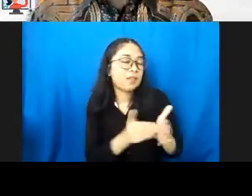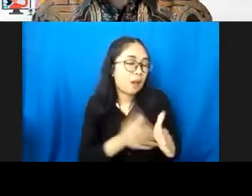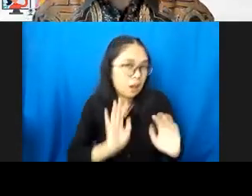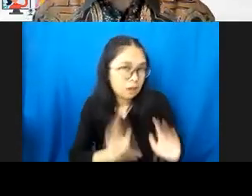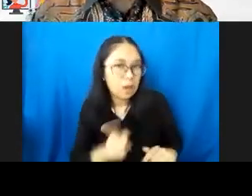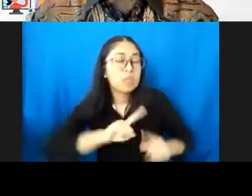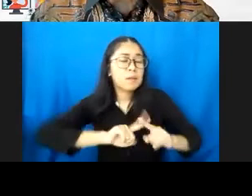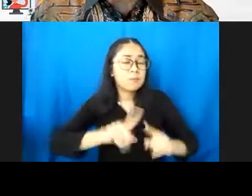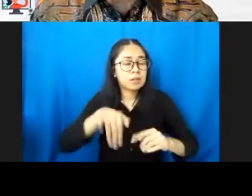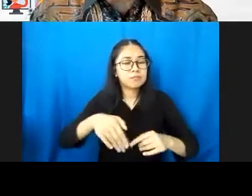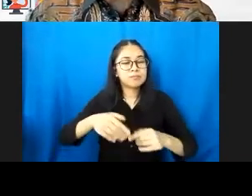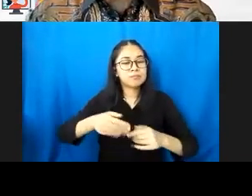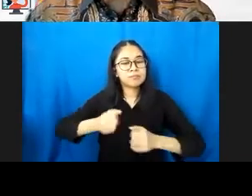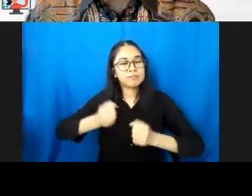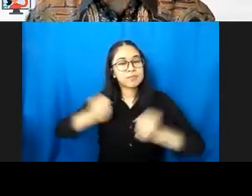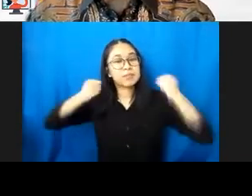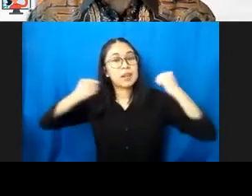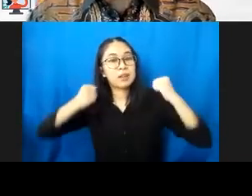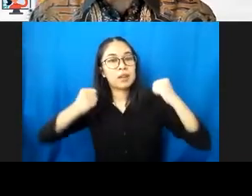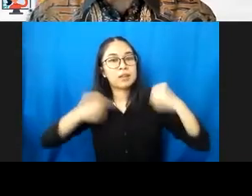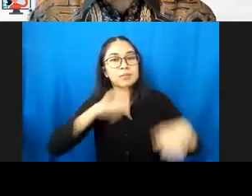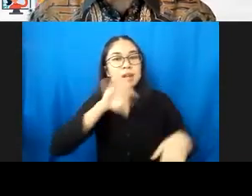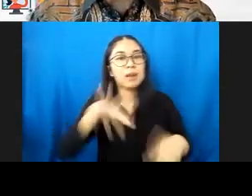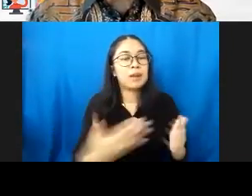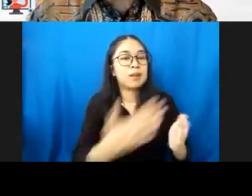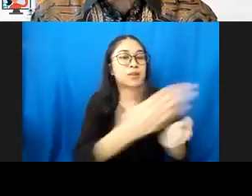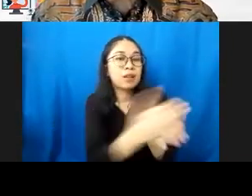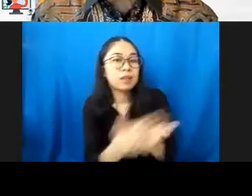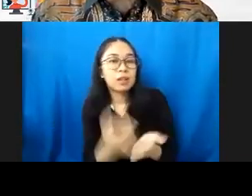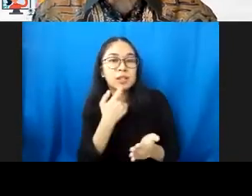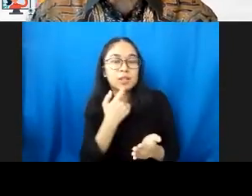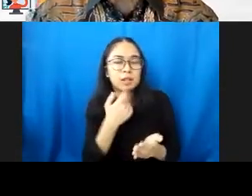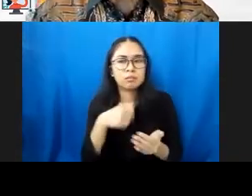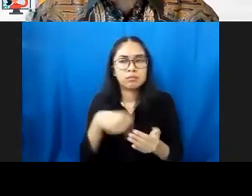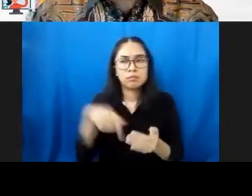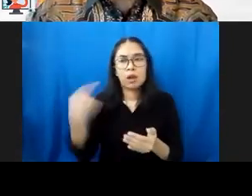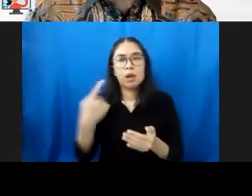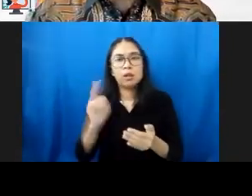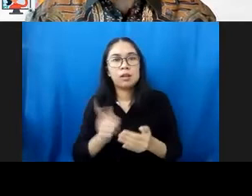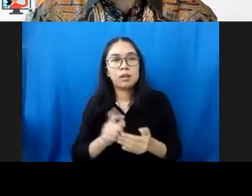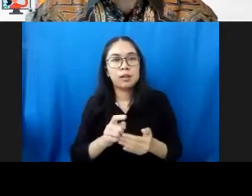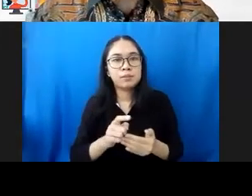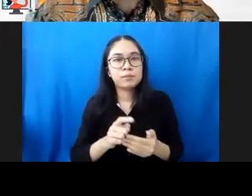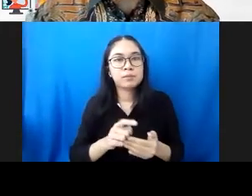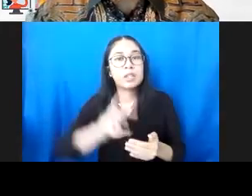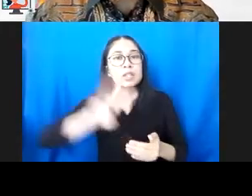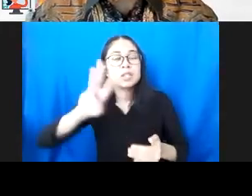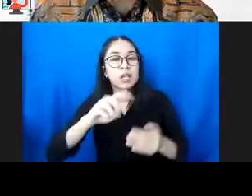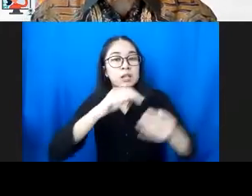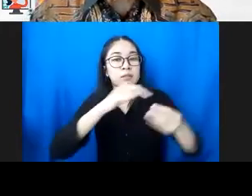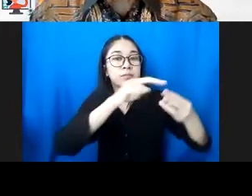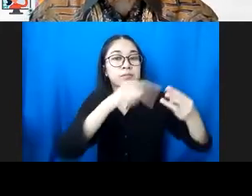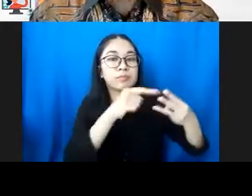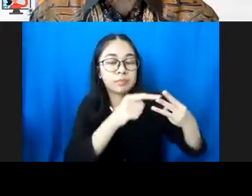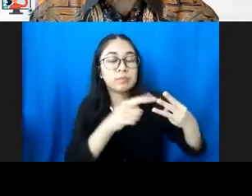sampaikan adalah data tentang, kita sudah berhasil menurunkan tiga indikator utama tentang anak